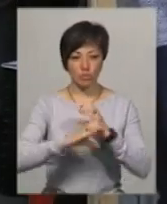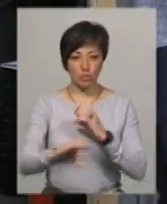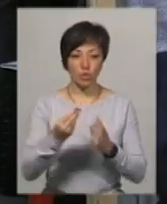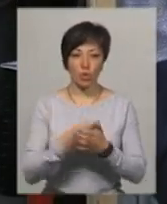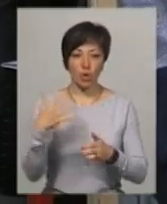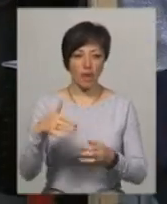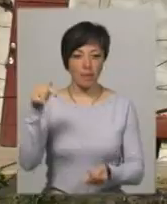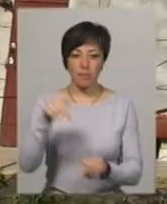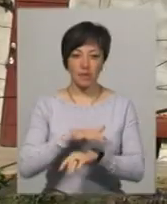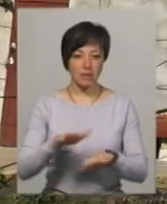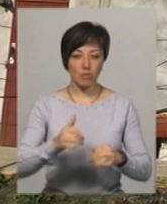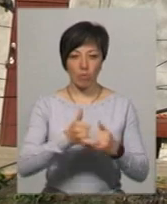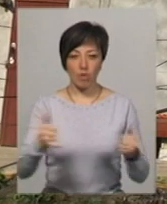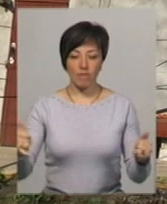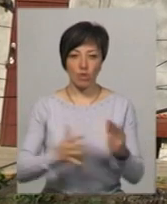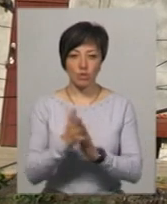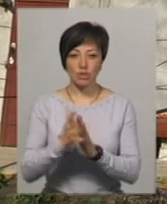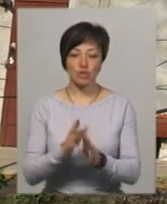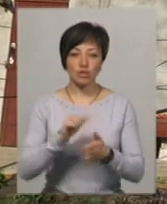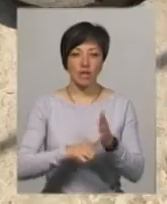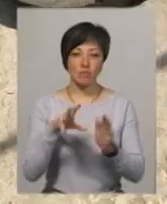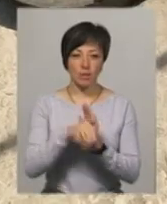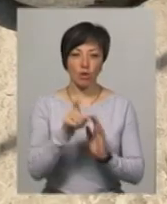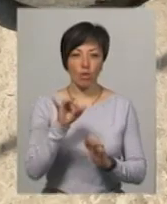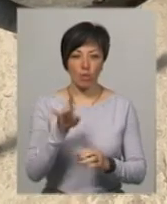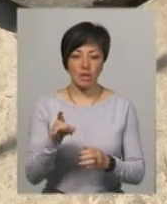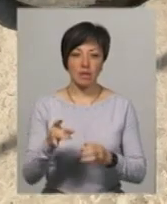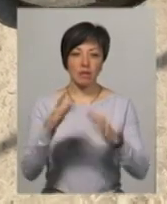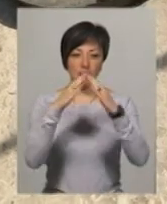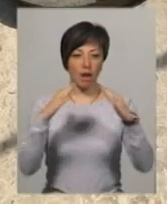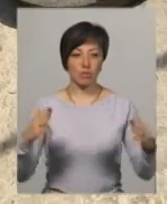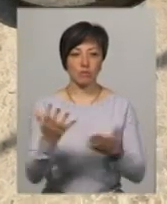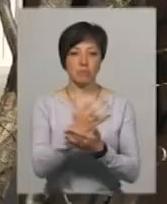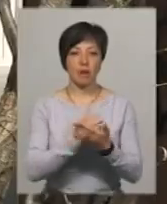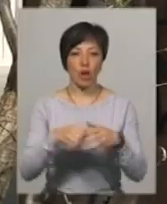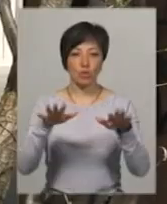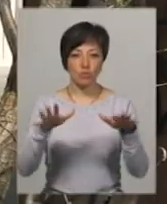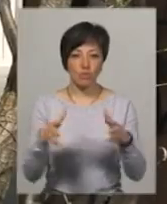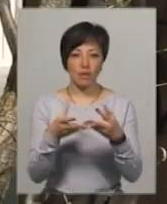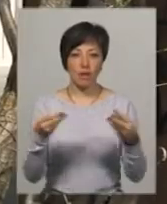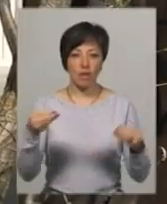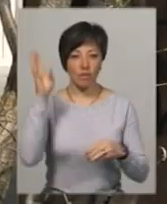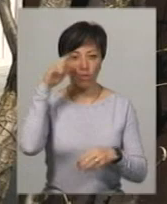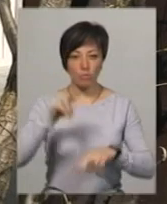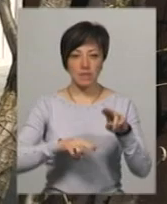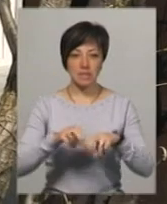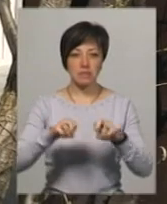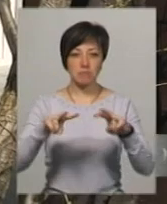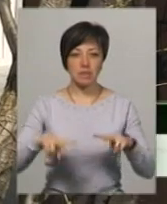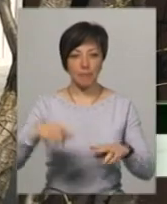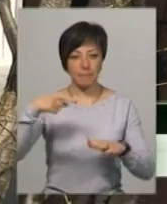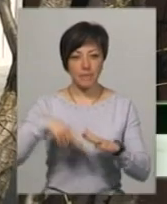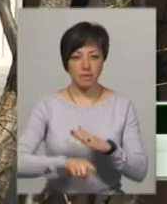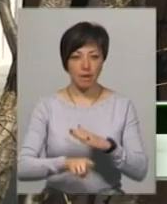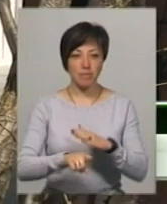дорога і непридатна для поливу рослин через зміст хлору. Тому він збирає з даху дощову й талу воду. Побудував для цього спеціальний підземний